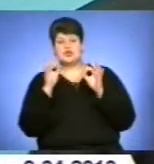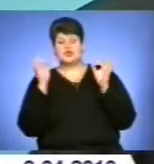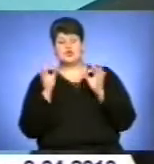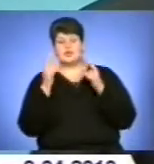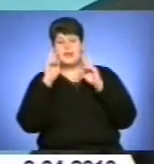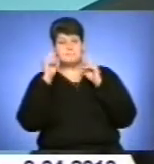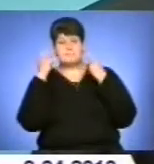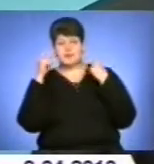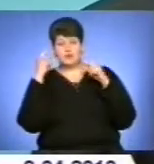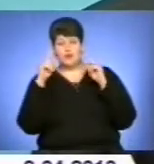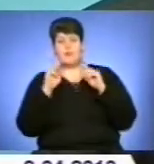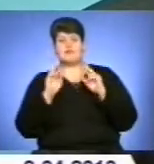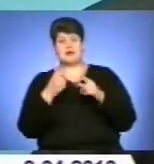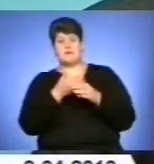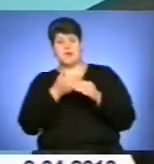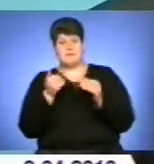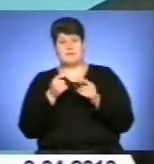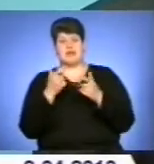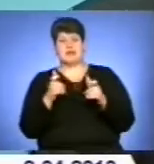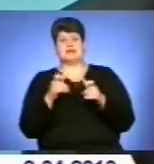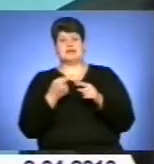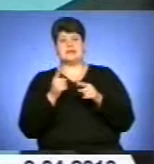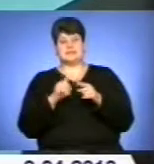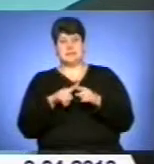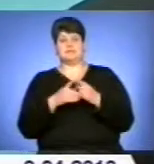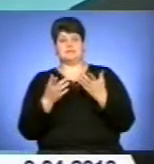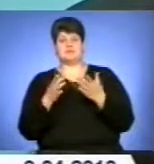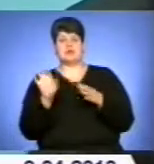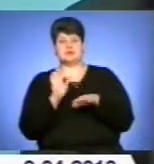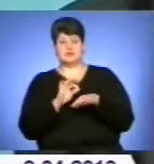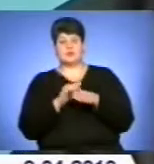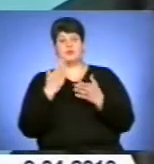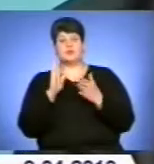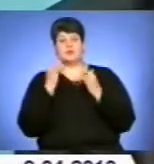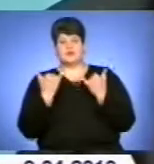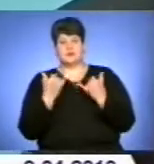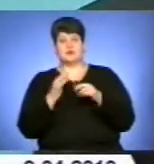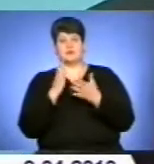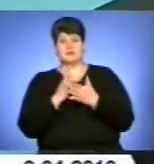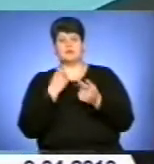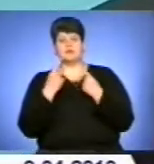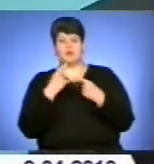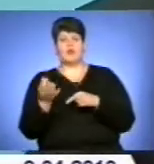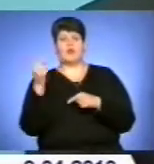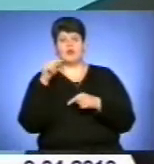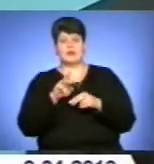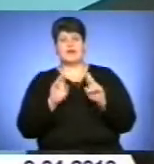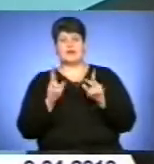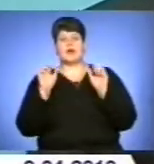придумав, як попередити те чи інше захворювання. Якщо ми сьогодні будемо вести мову про те, як можна